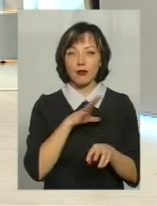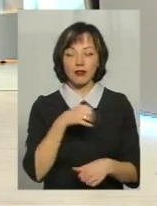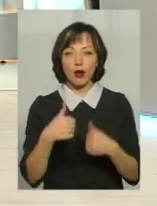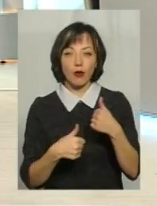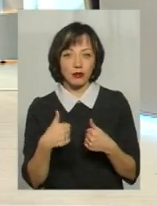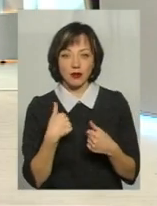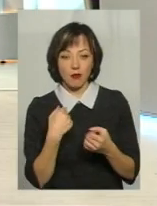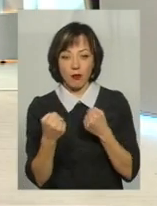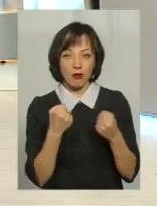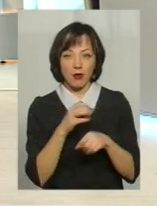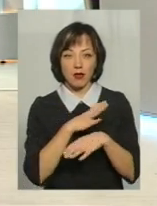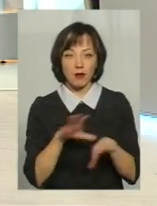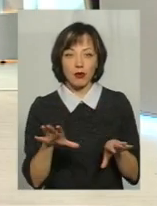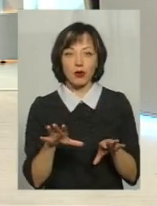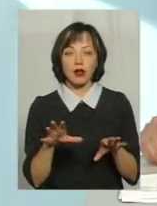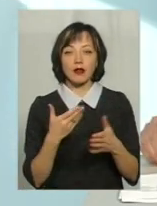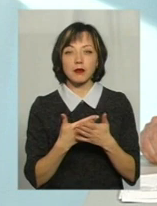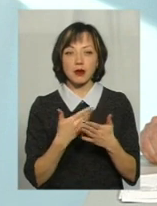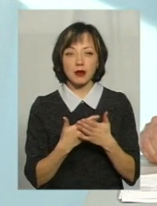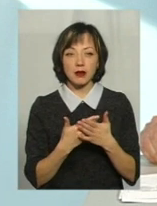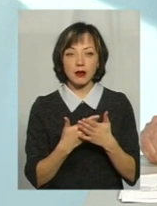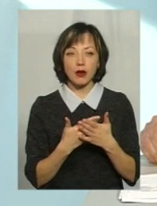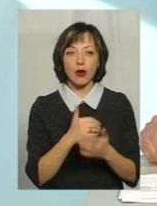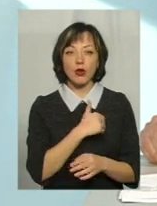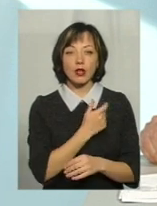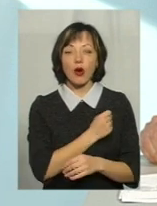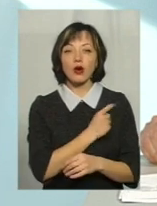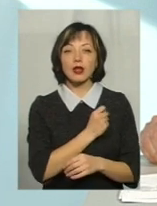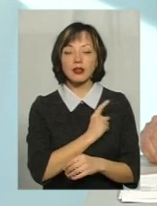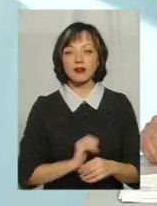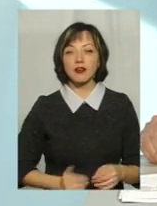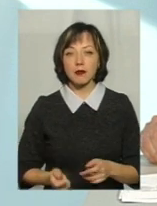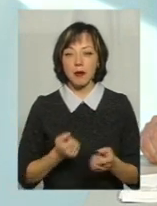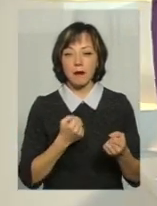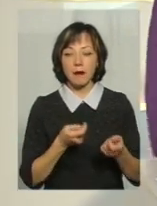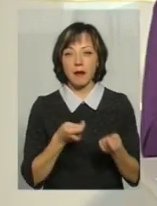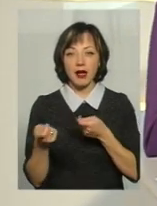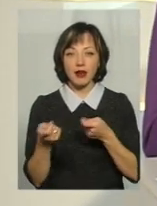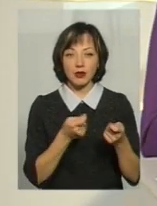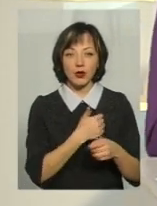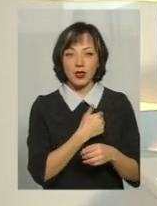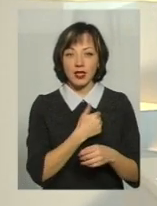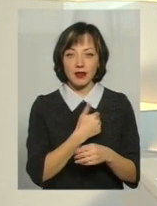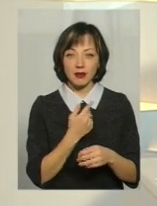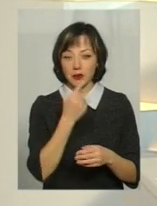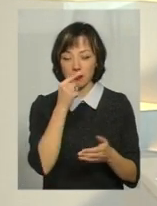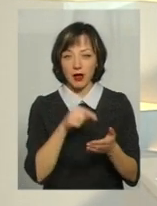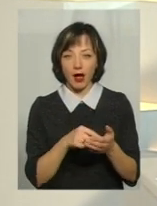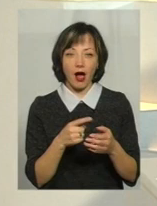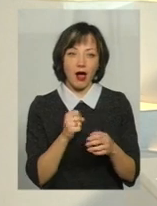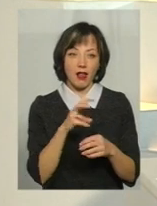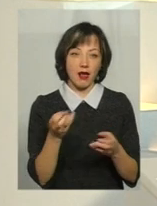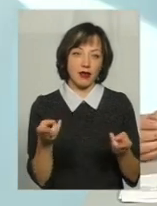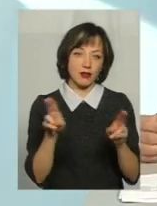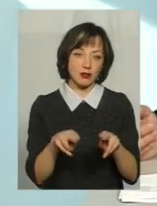конкурсі, ну, боротьби не було. Ну, була боротьба, наприклад, хотів одеський перевізник зайти. Ну, єдине, що одеський перевізник пересікався, а